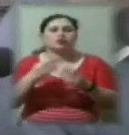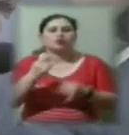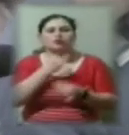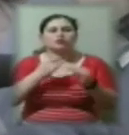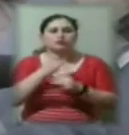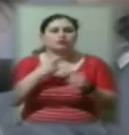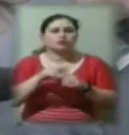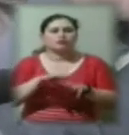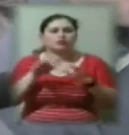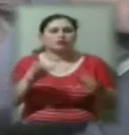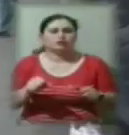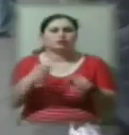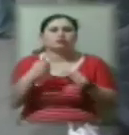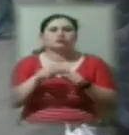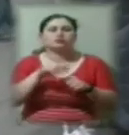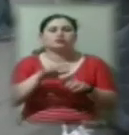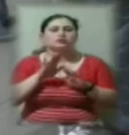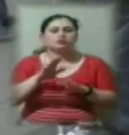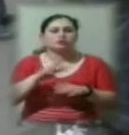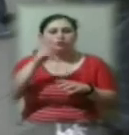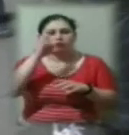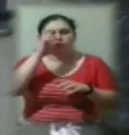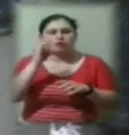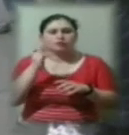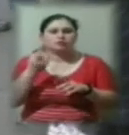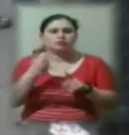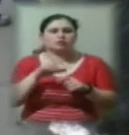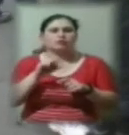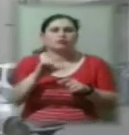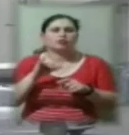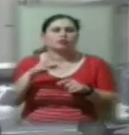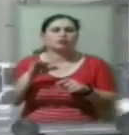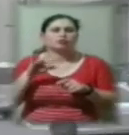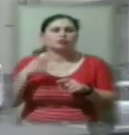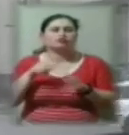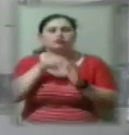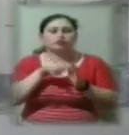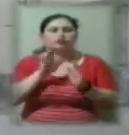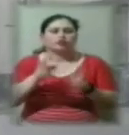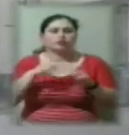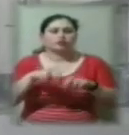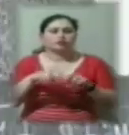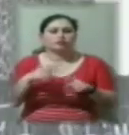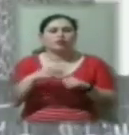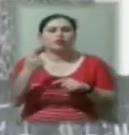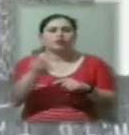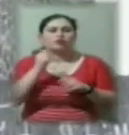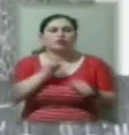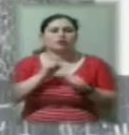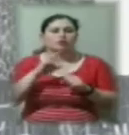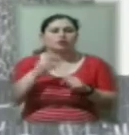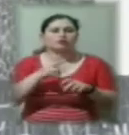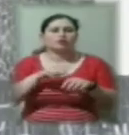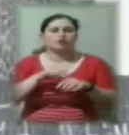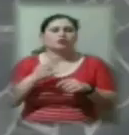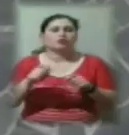Заступник голови облдержадміністрації Дмитро Бутрій обіцяв, що вони втрутяться в ситуацію, а в обласному управлінні Нацполіції порушили кримінальну